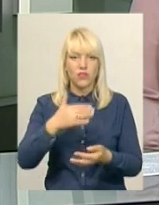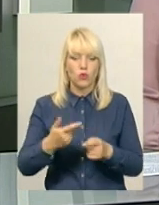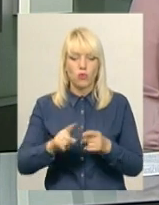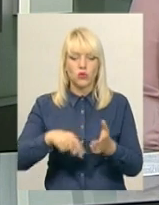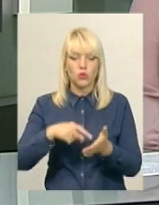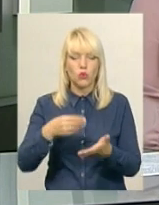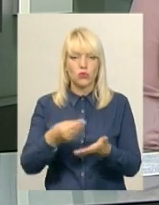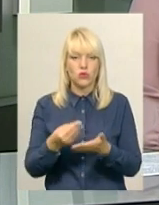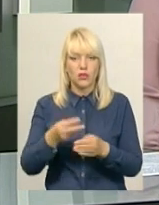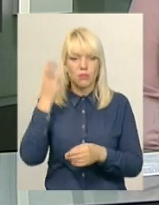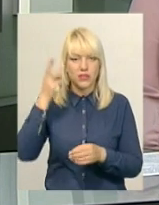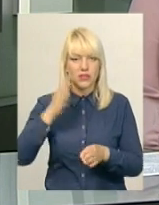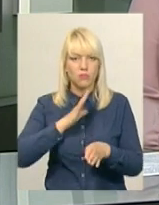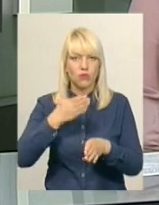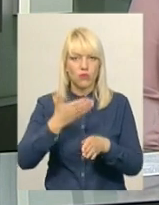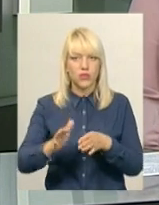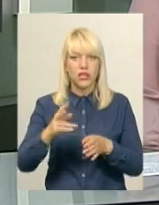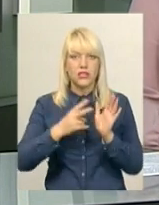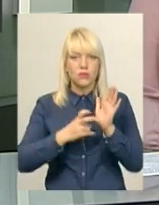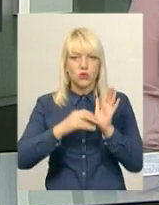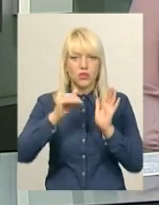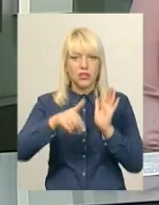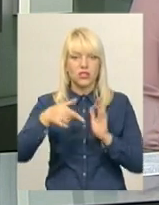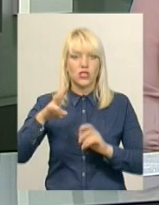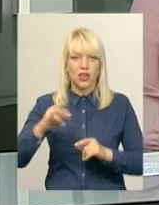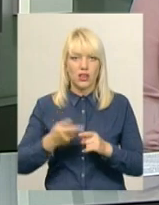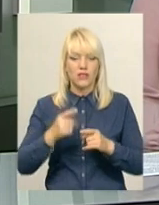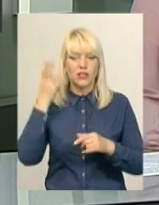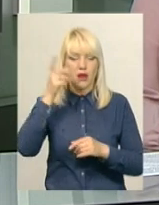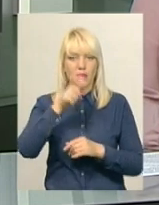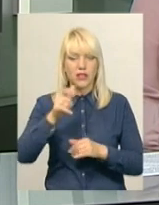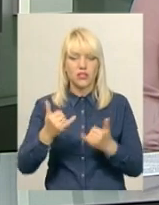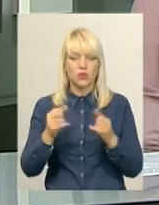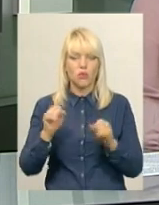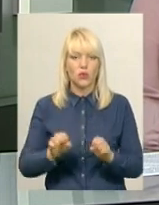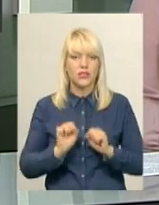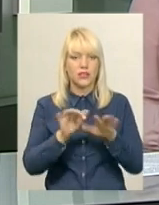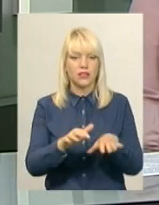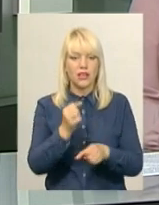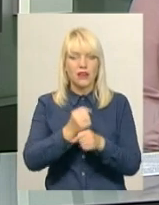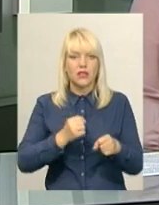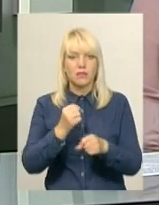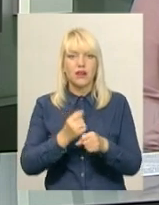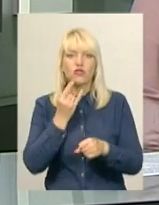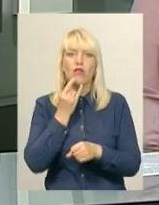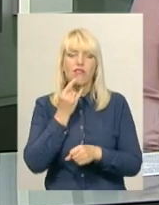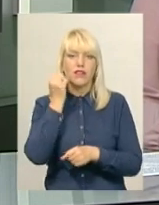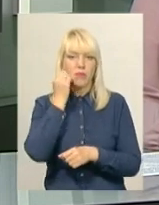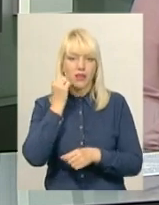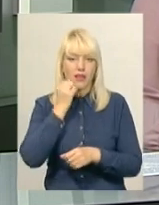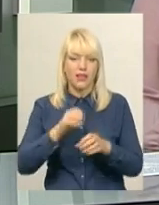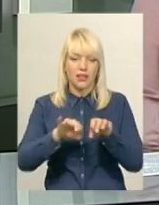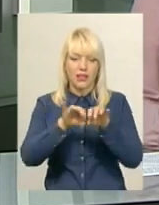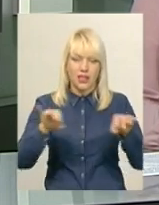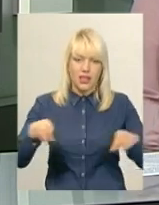Хмельницького на нього витратили більше 700 тисяч гривень. Сьогодні хмельничани могли здати відпрацьовані батарейки, люмінісцентні лампи,